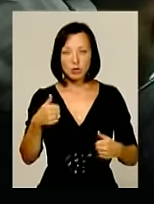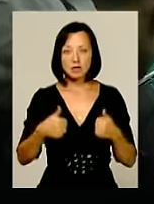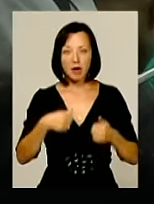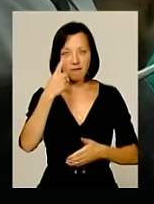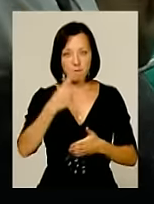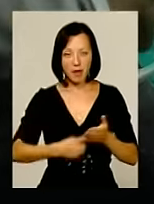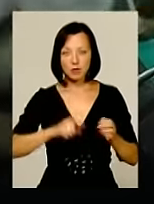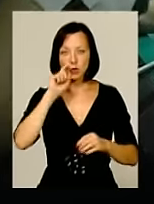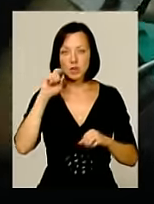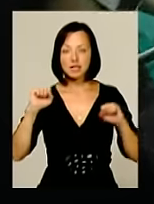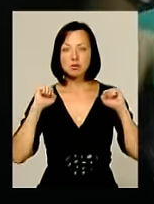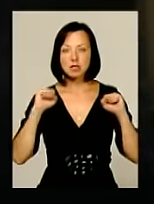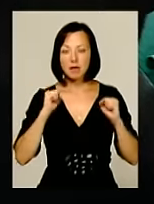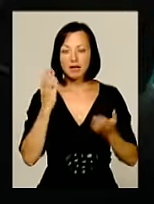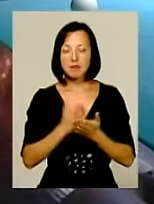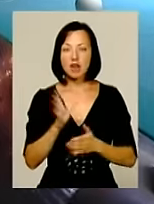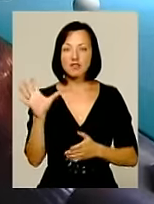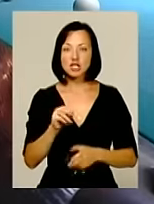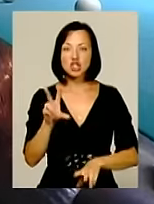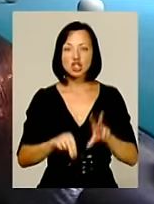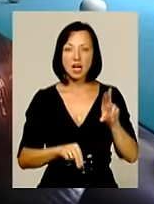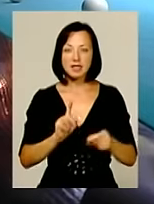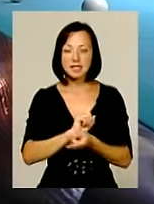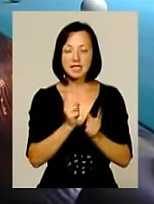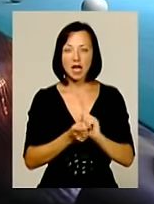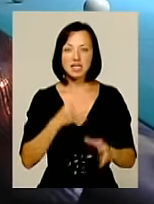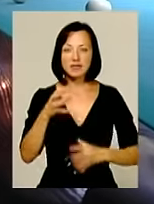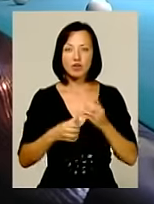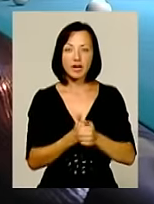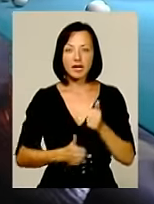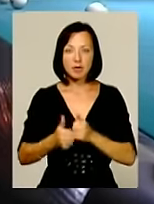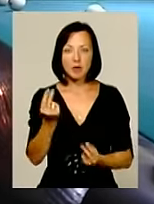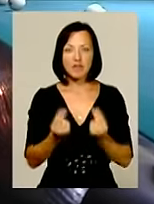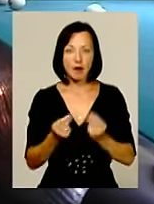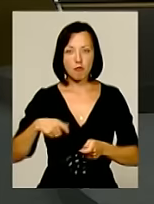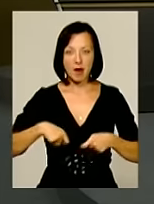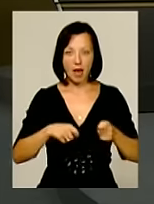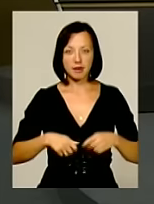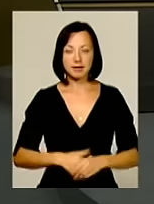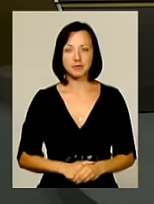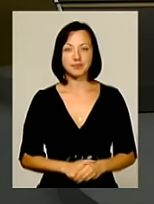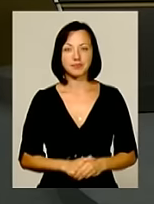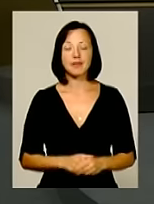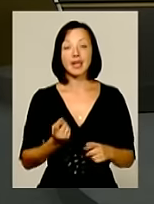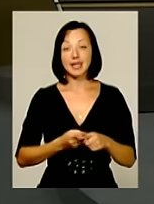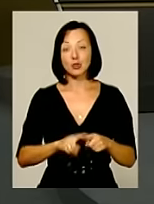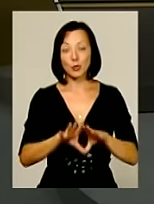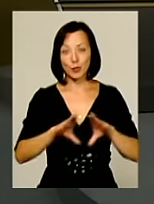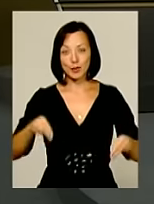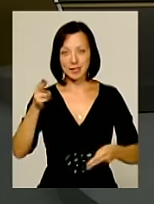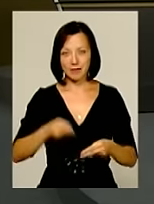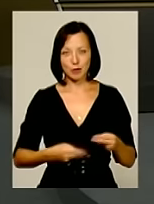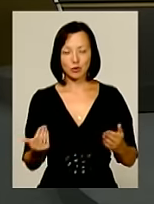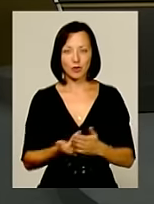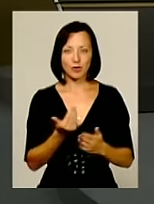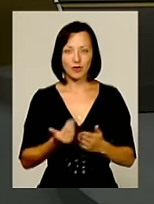упевнені. Українські спортсмени мають усі шанси стати світовими лідерами у грі у більярд. На цьому ми завершуємо